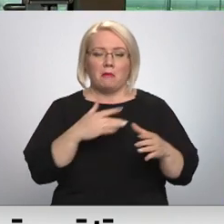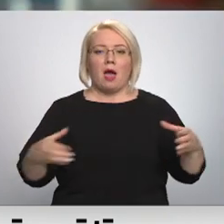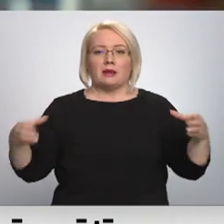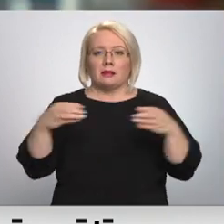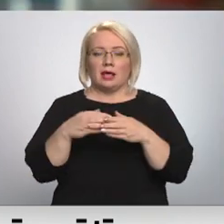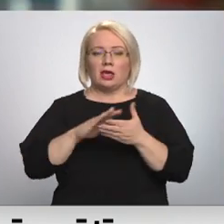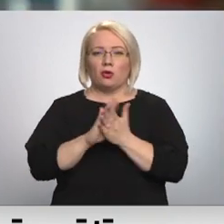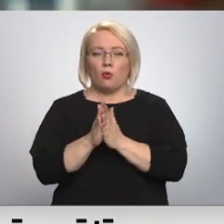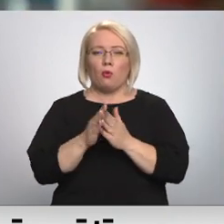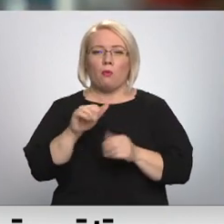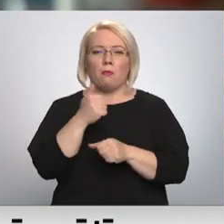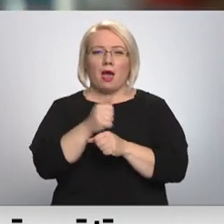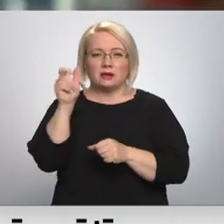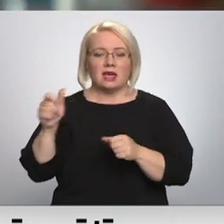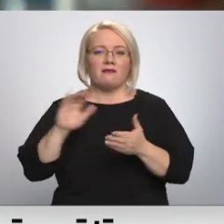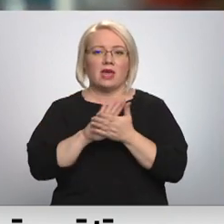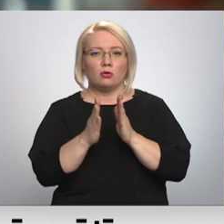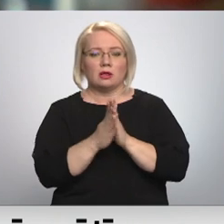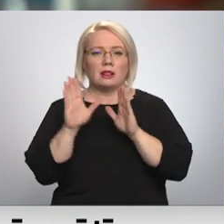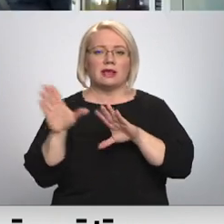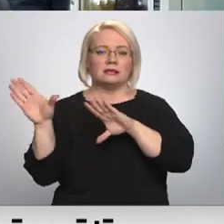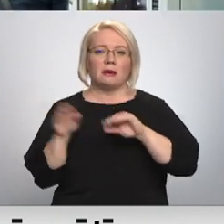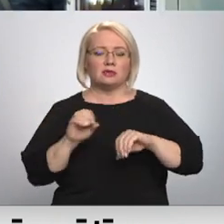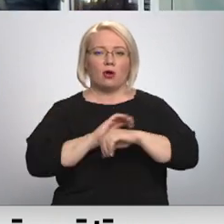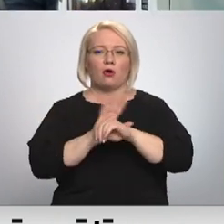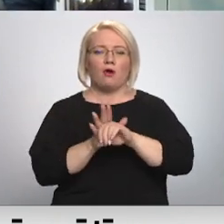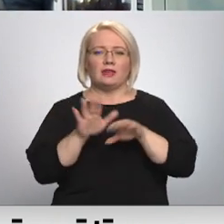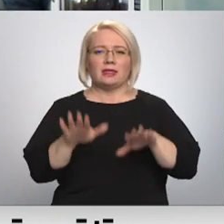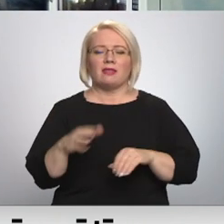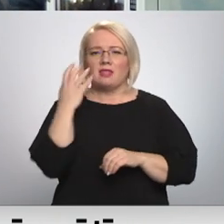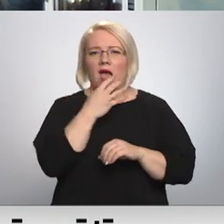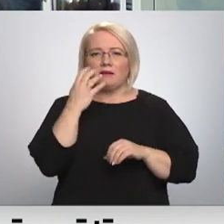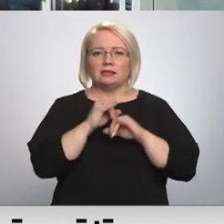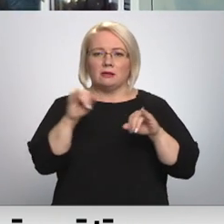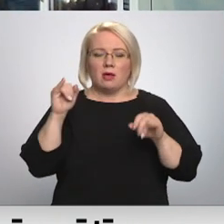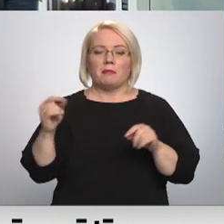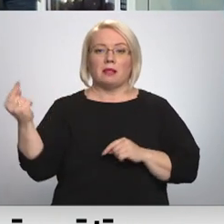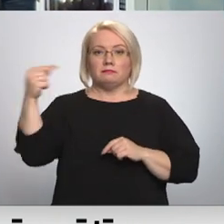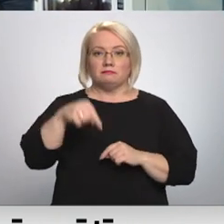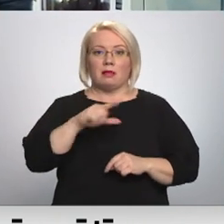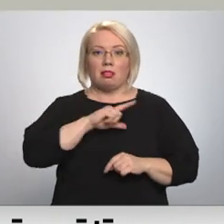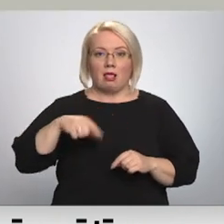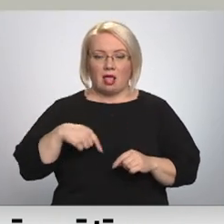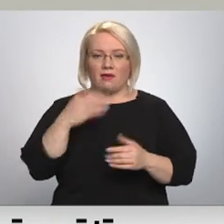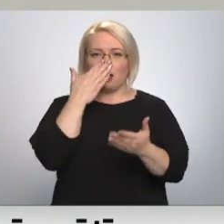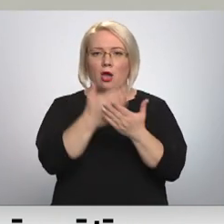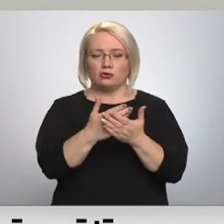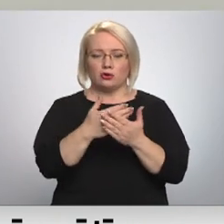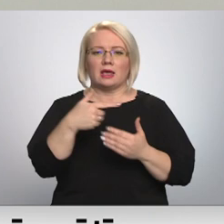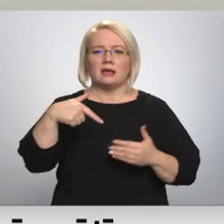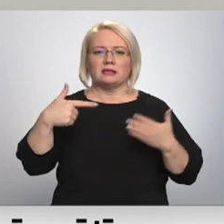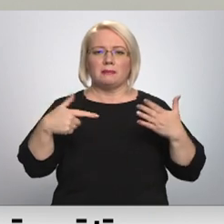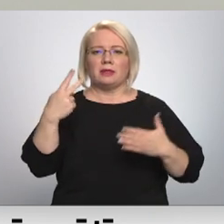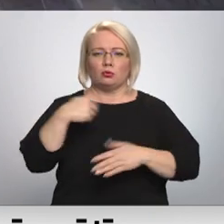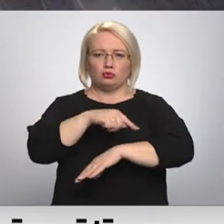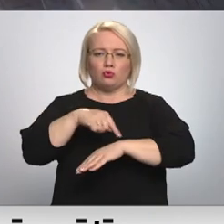šodien arī vienojušies, lai samazinātu jaunā vīrusu omikronu izplatību, jau raucot Latvijā uzrādīt ne vecākās 72 stundu laikā veikt